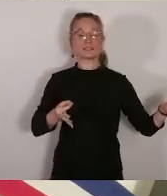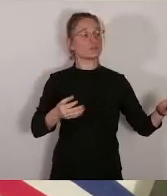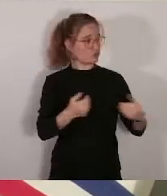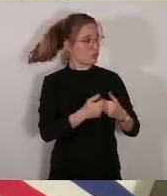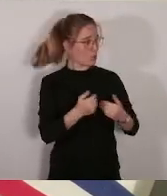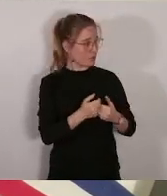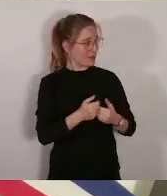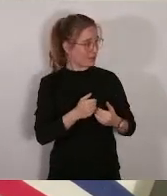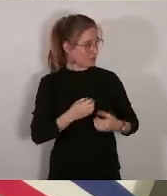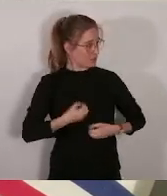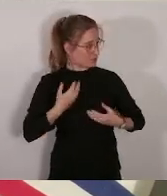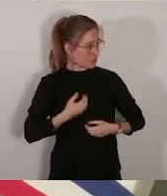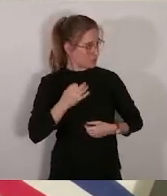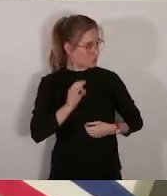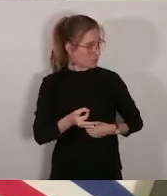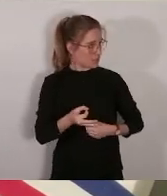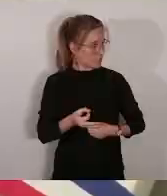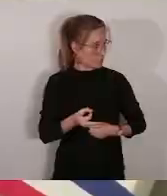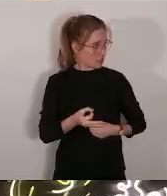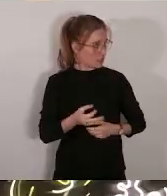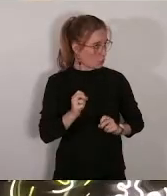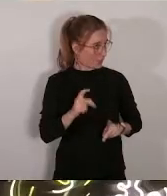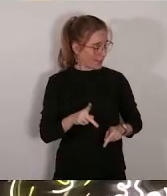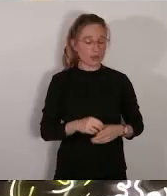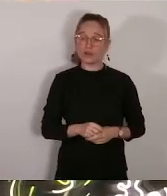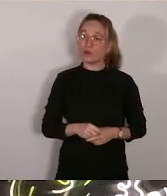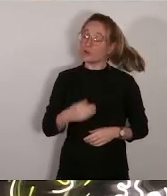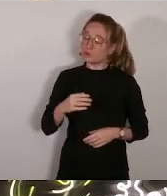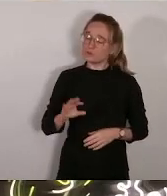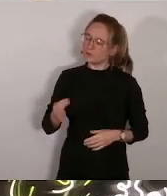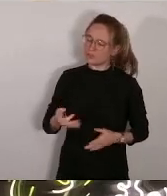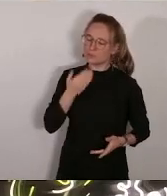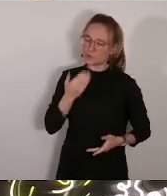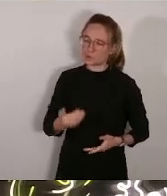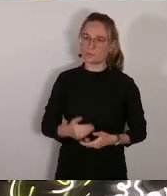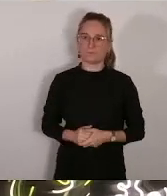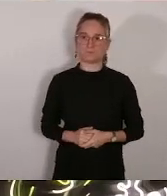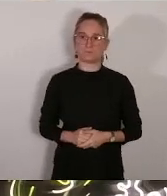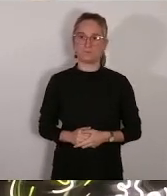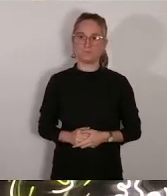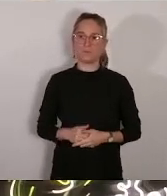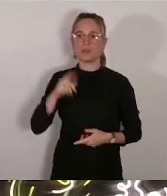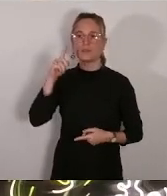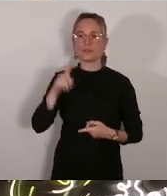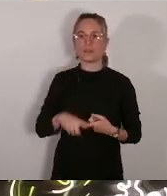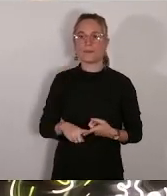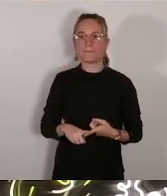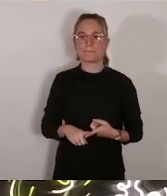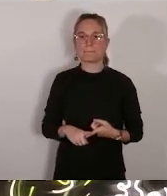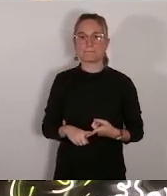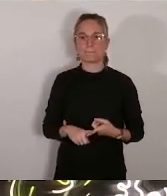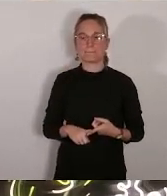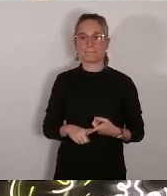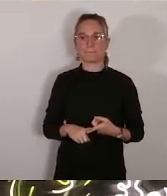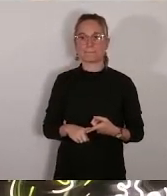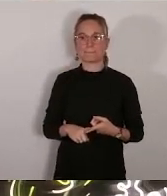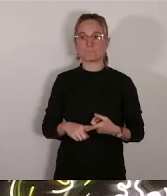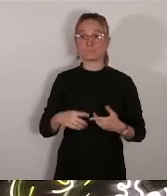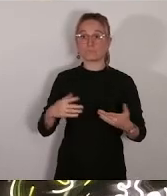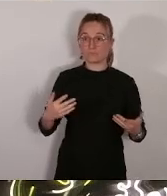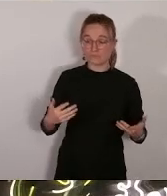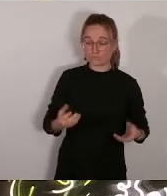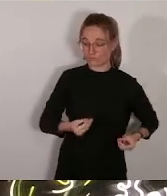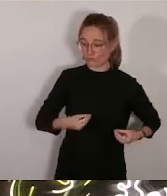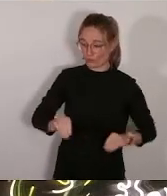'intervention, si je comprends bien. Bonjour. Bonjour. Donc, la traçabilité de la valorisation des mises à disposition est une excellente chose.